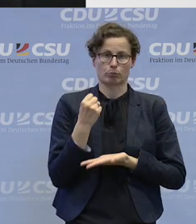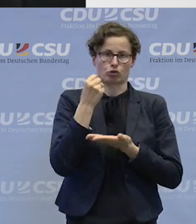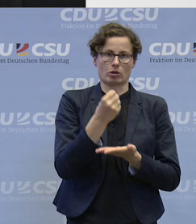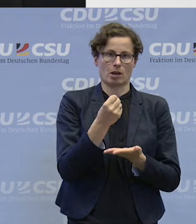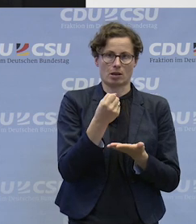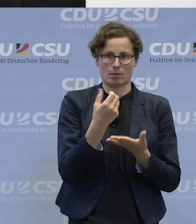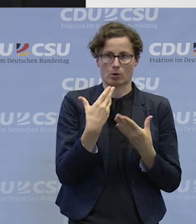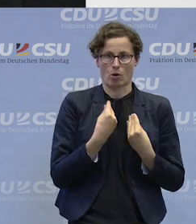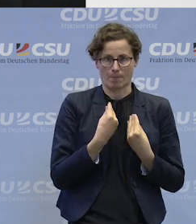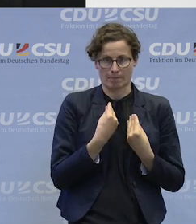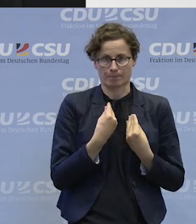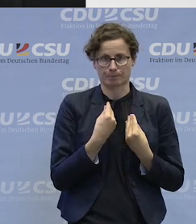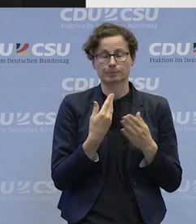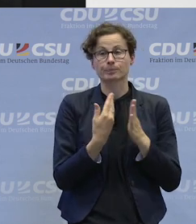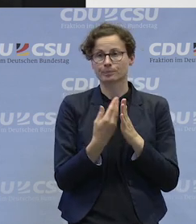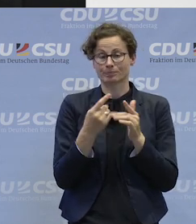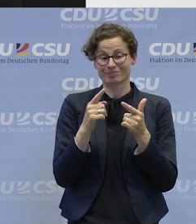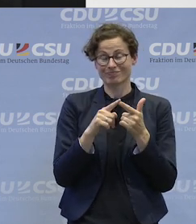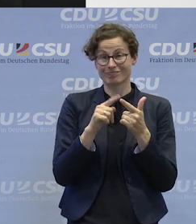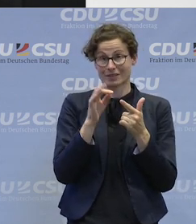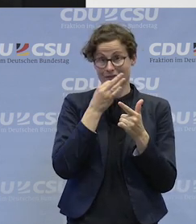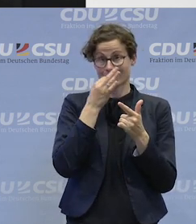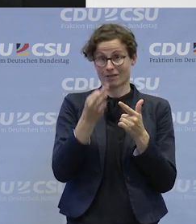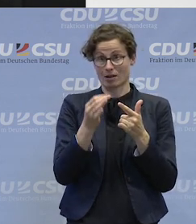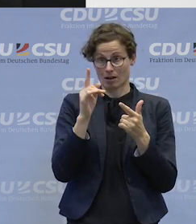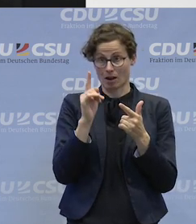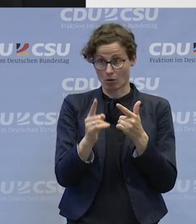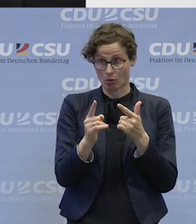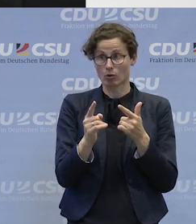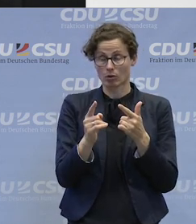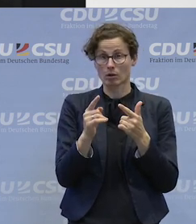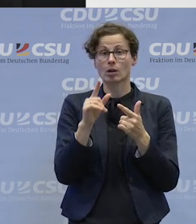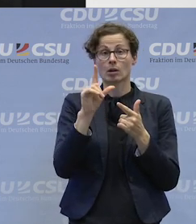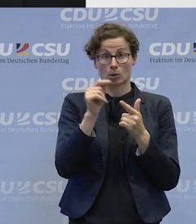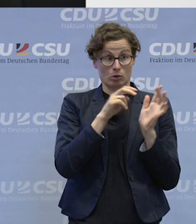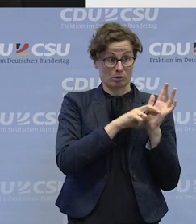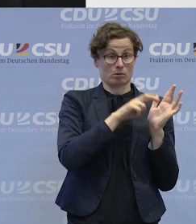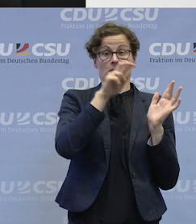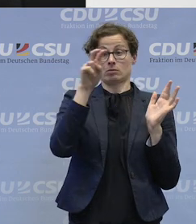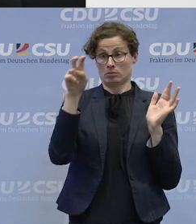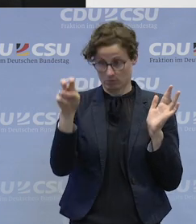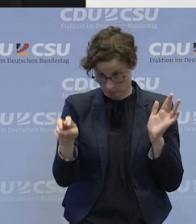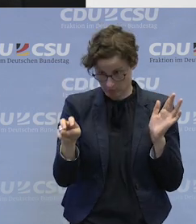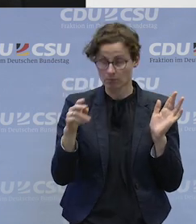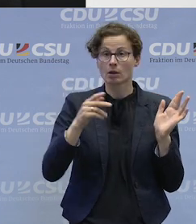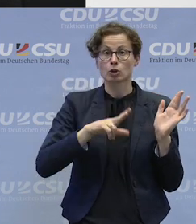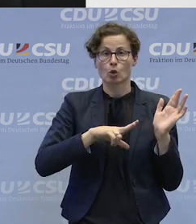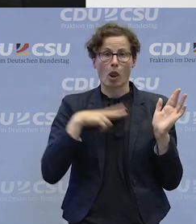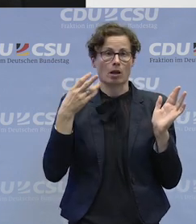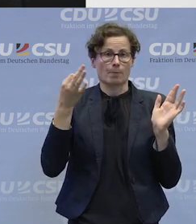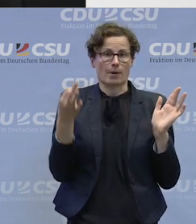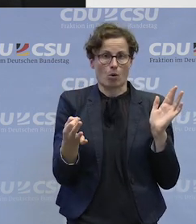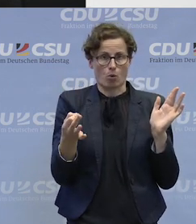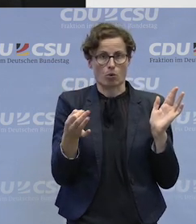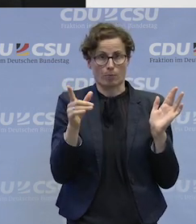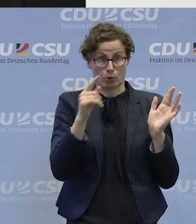Und daher erklärt sich übrigens auch die Antwort auf die zweite Frage, nämlich im Prinzip unbefristet, solange wie er dann im